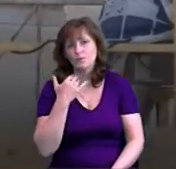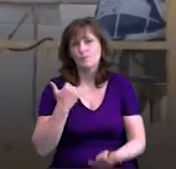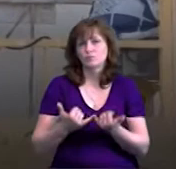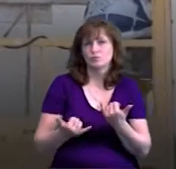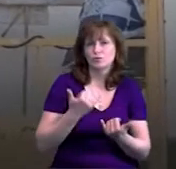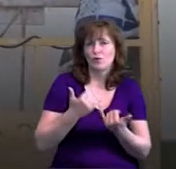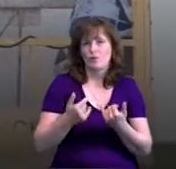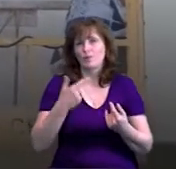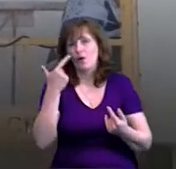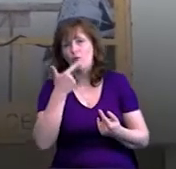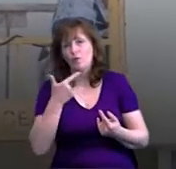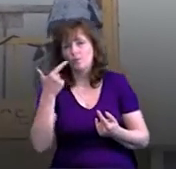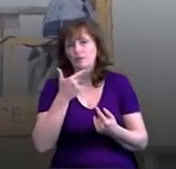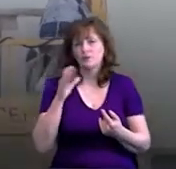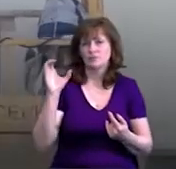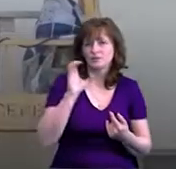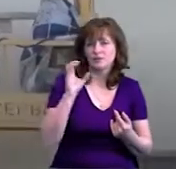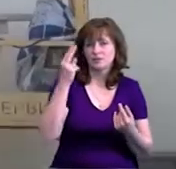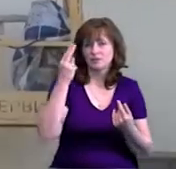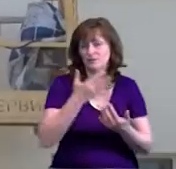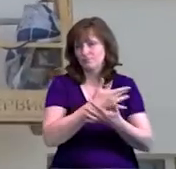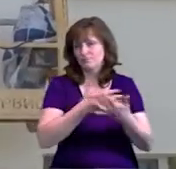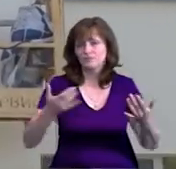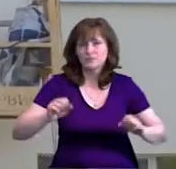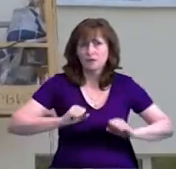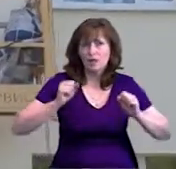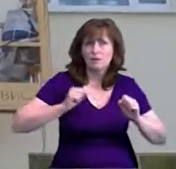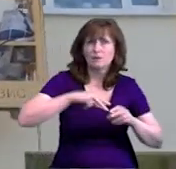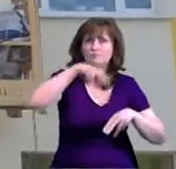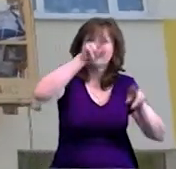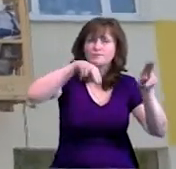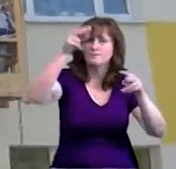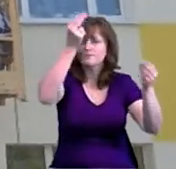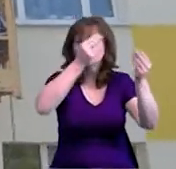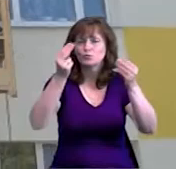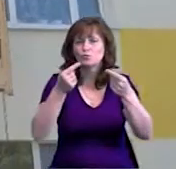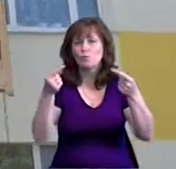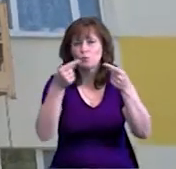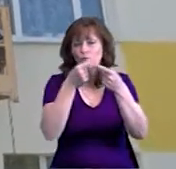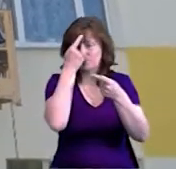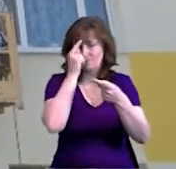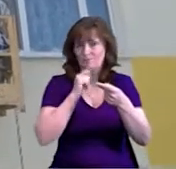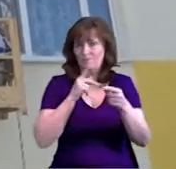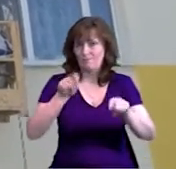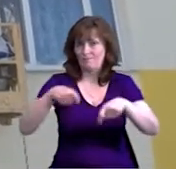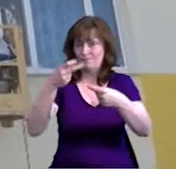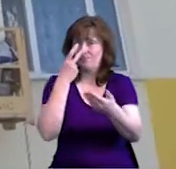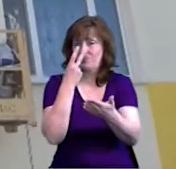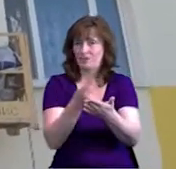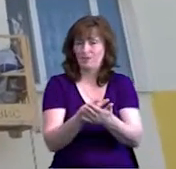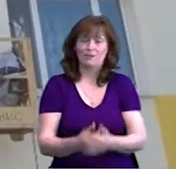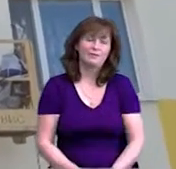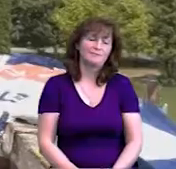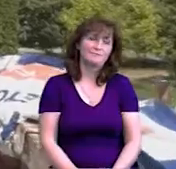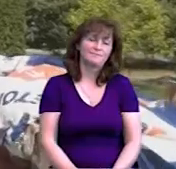жовтогорячий та блакитні відцінки синього. Дмитро старанно працює над тим, аби максимально точно передати кольори, задані авторкою, з ескізу на